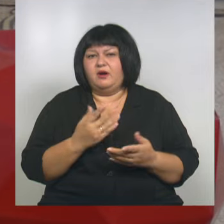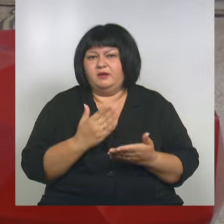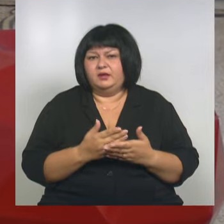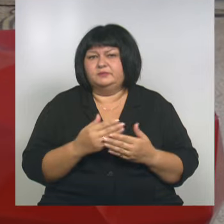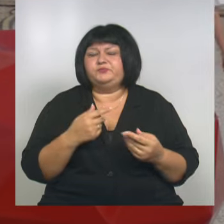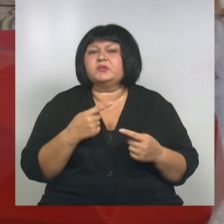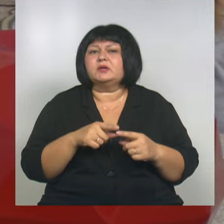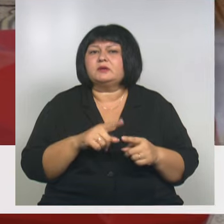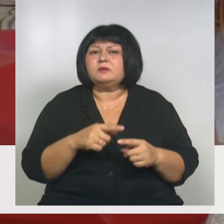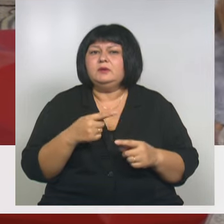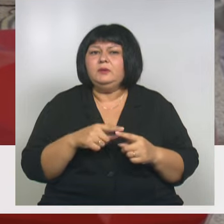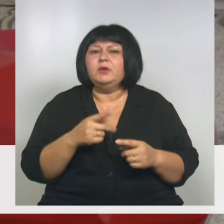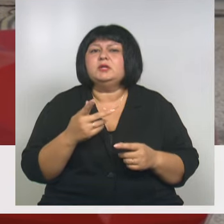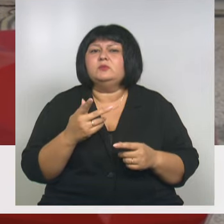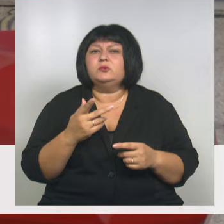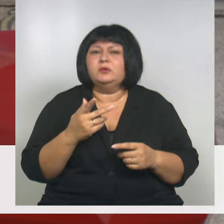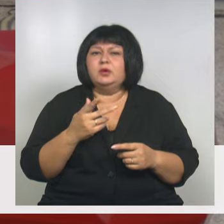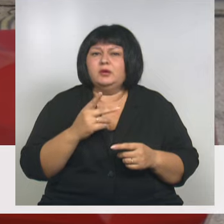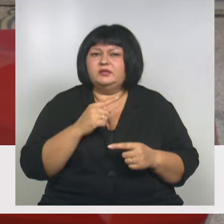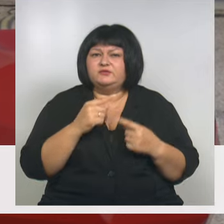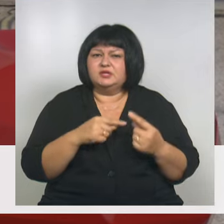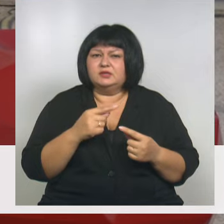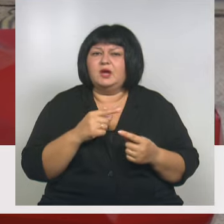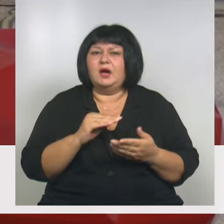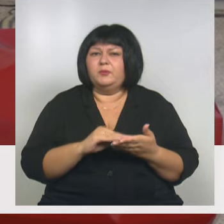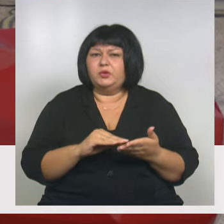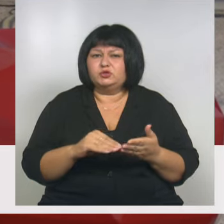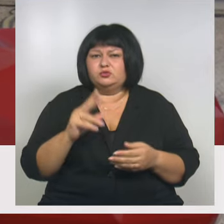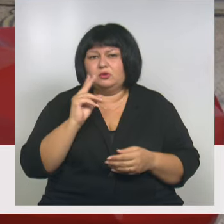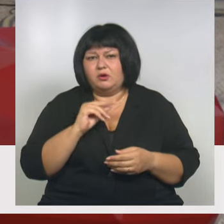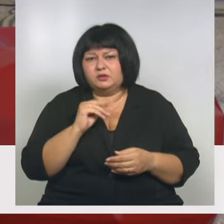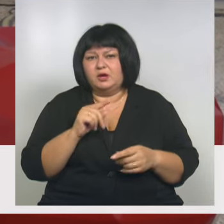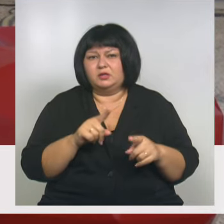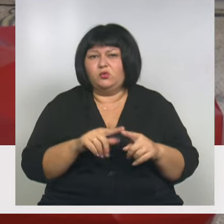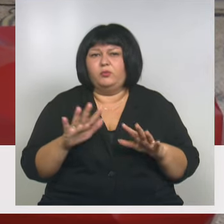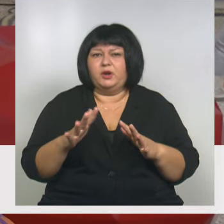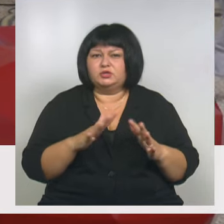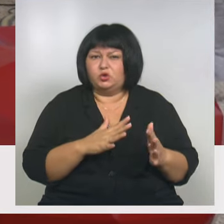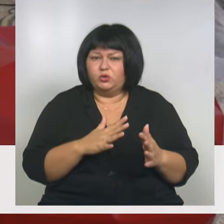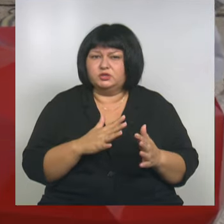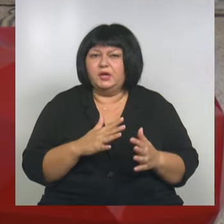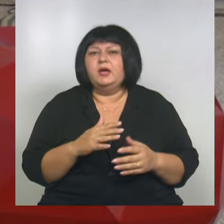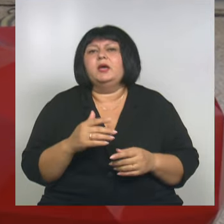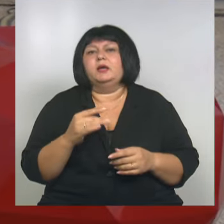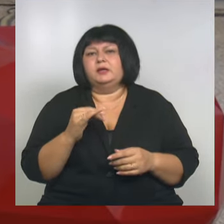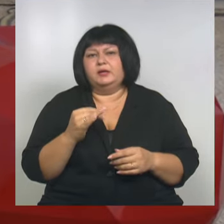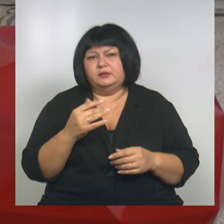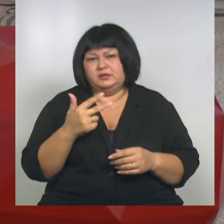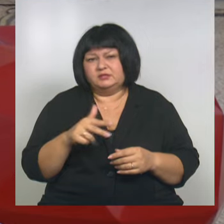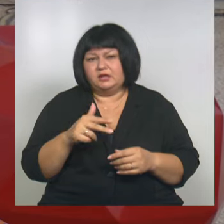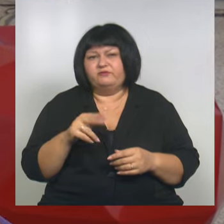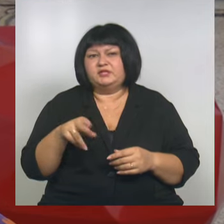проза. А поэты, это же такой народ, они всегда, когда им плохо, они всегда пишут. А когда такое происходит, ну, не писать невозможно. Вот 30